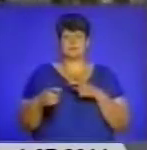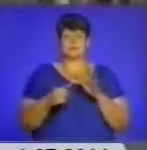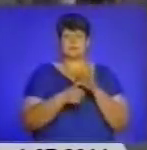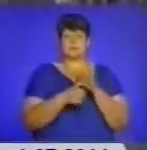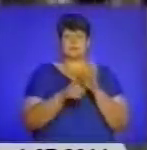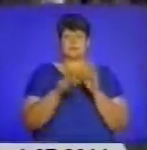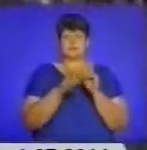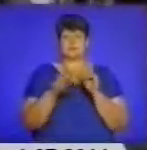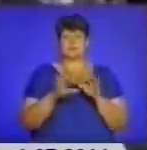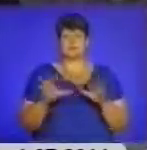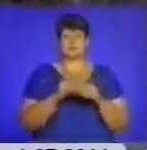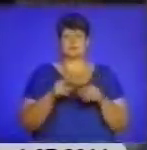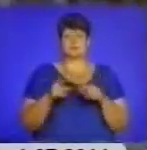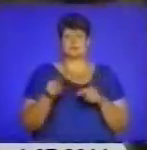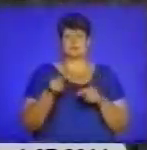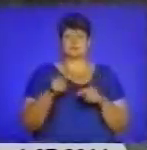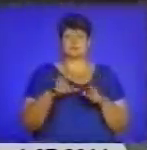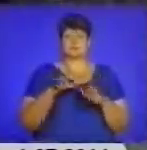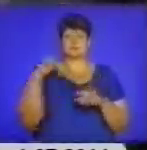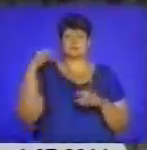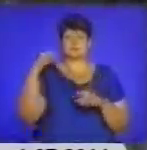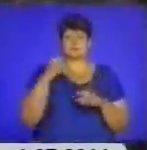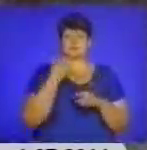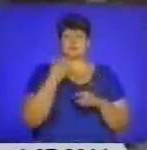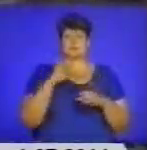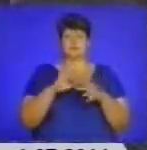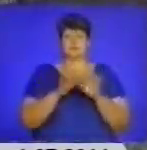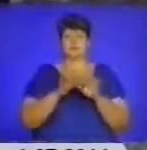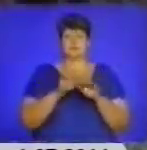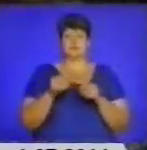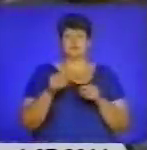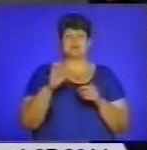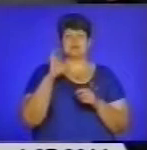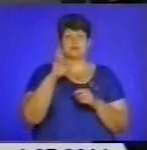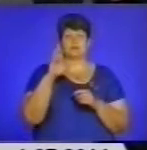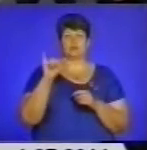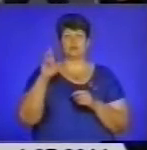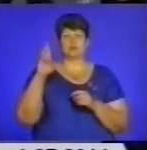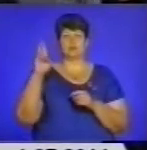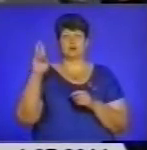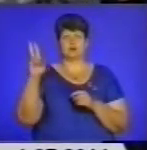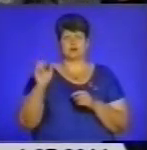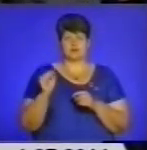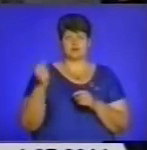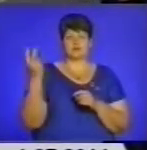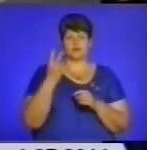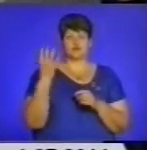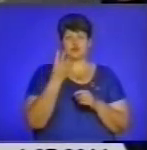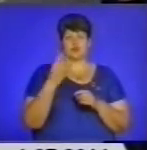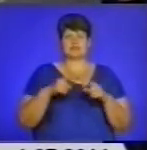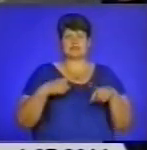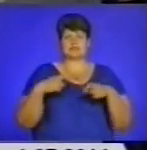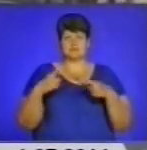метрів разом з тернополянами долав президент Національної Олімпійської комітети України Сергій Бубка. У двох з чотирьох забігів взяли участь